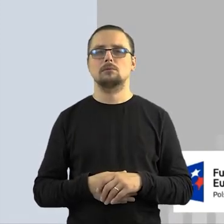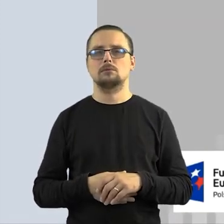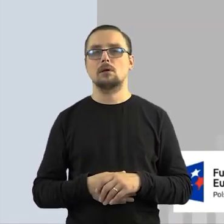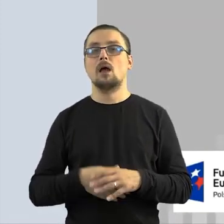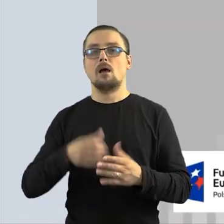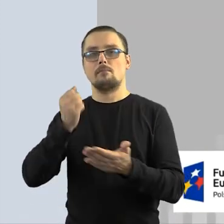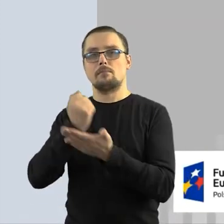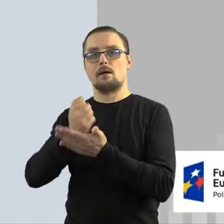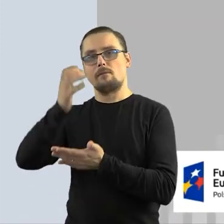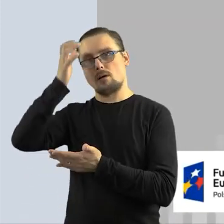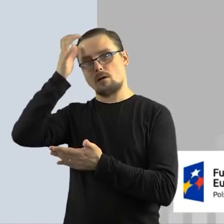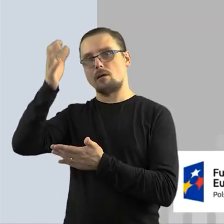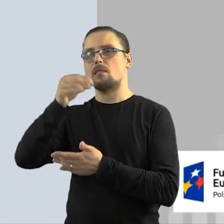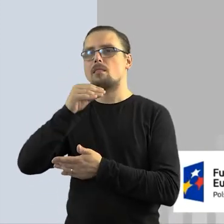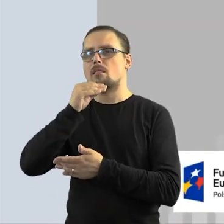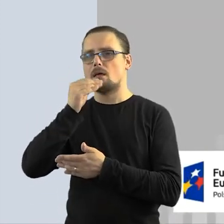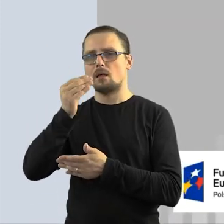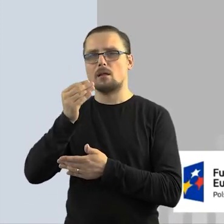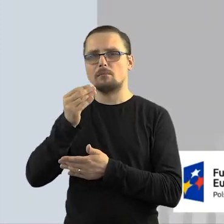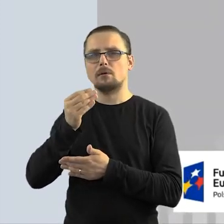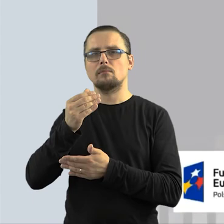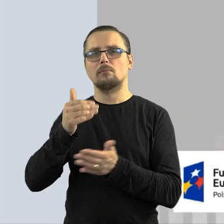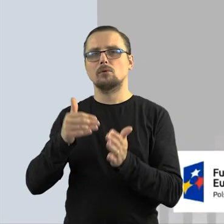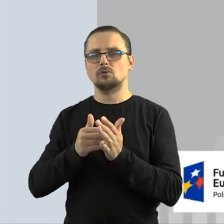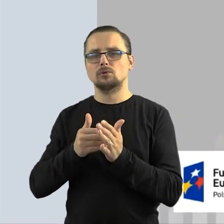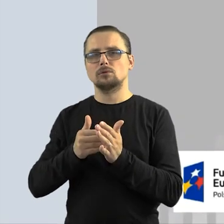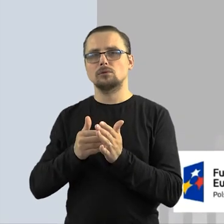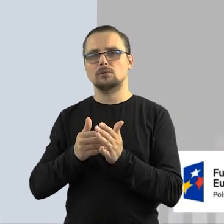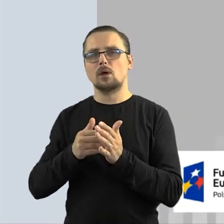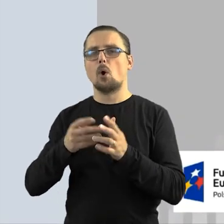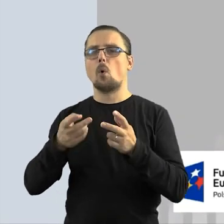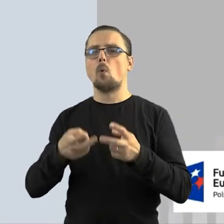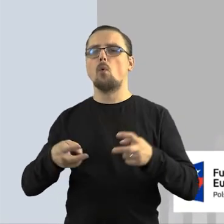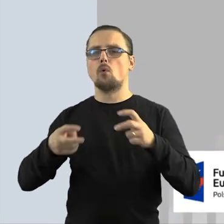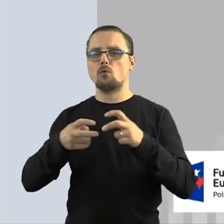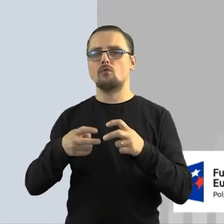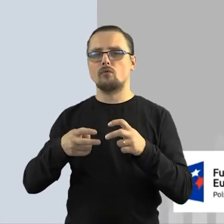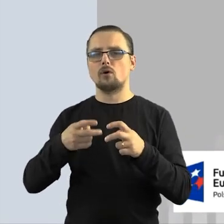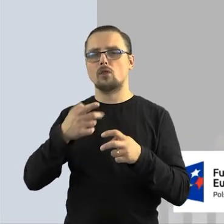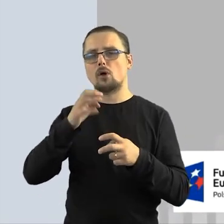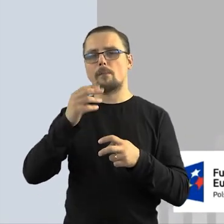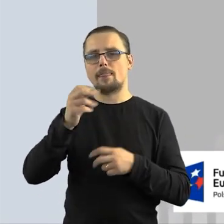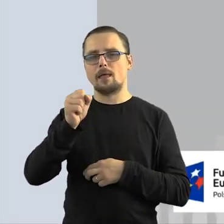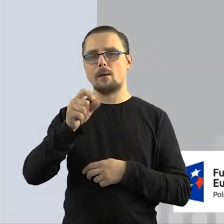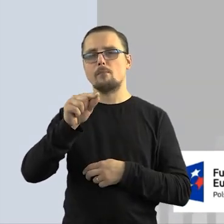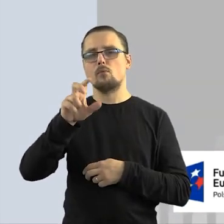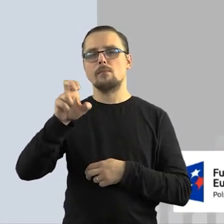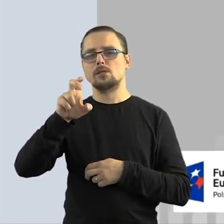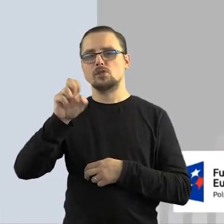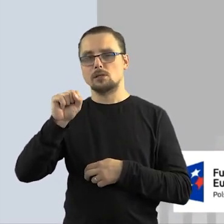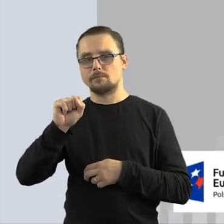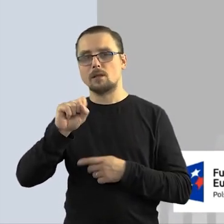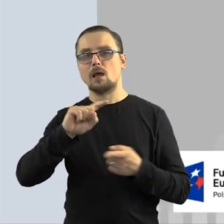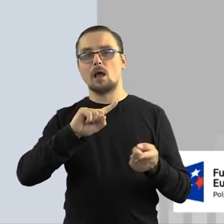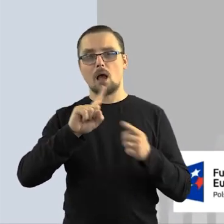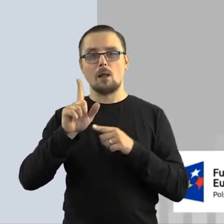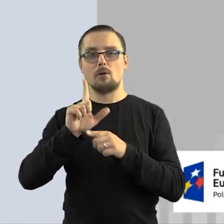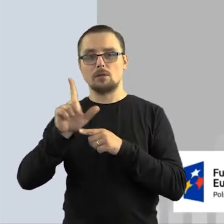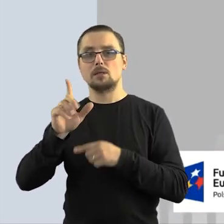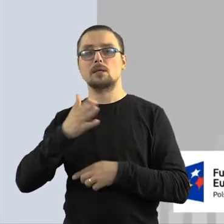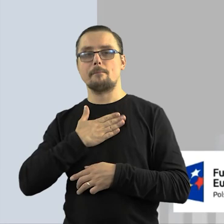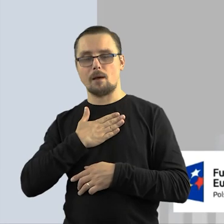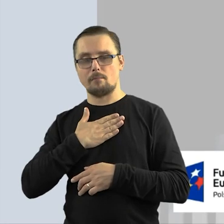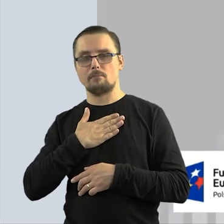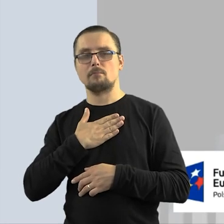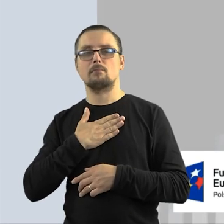społecznościowych. Więc tutaj moja odpowiedź jest taka, że z punktu widzenia prawa autorskiego najlepiej by było wykorzystać utwory albo z